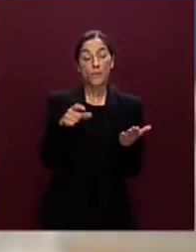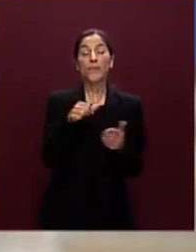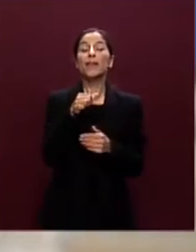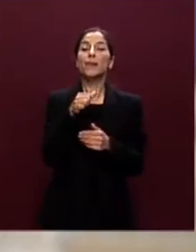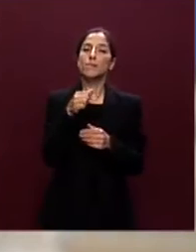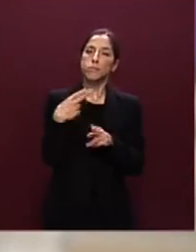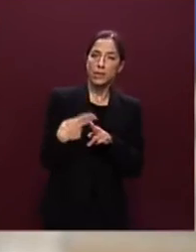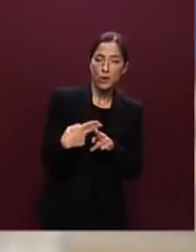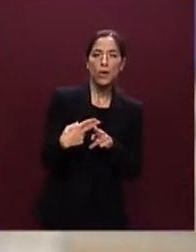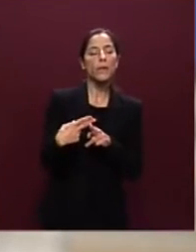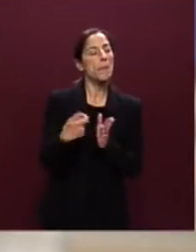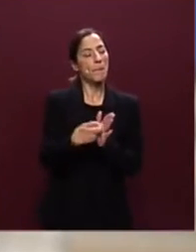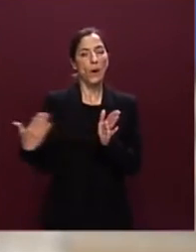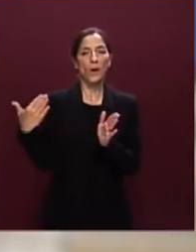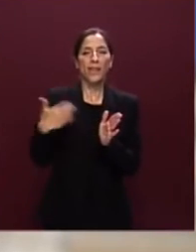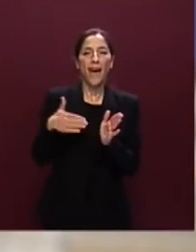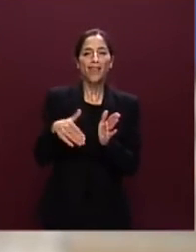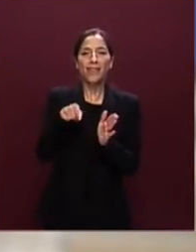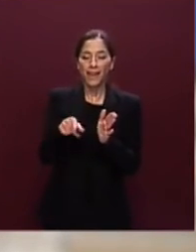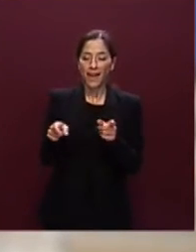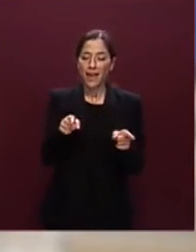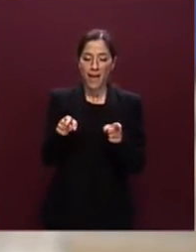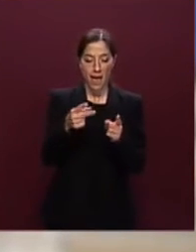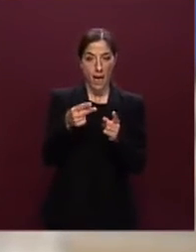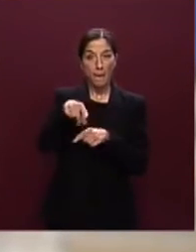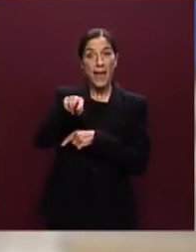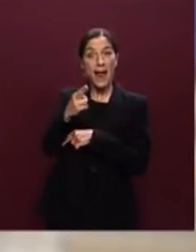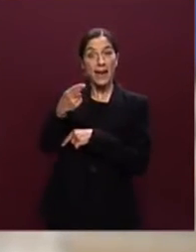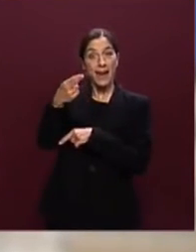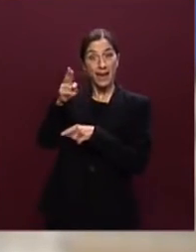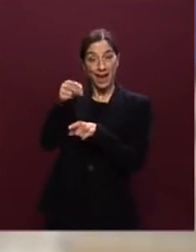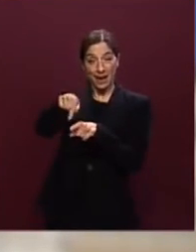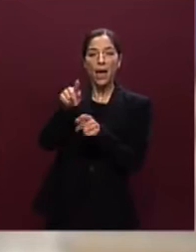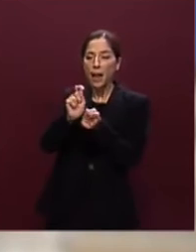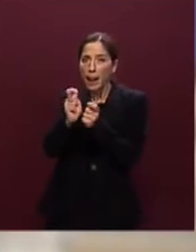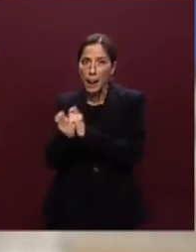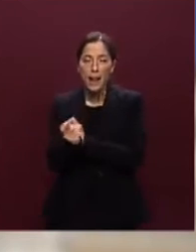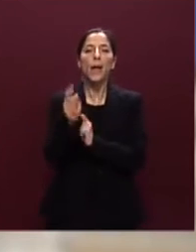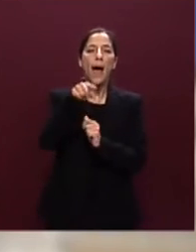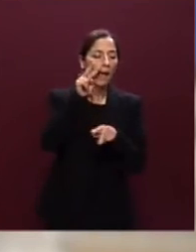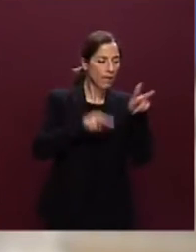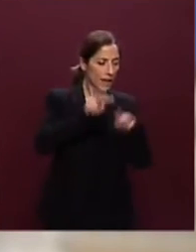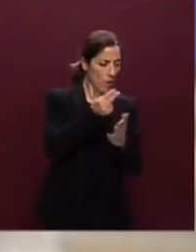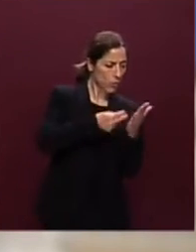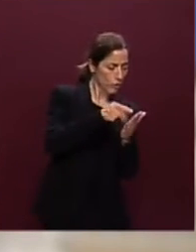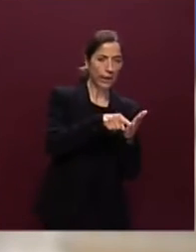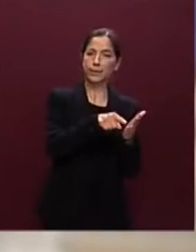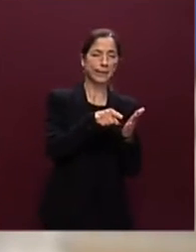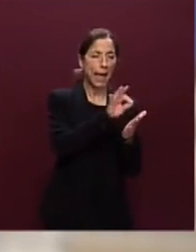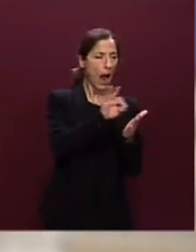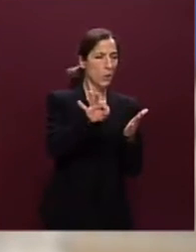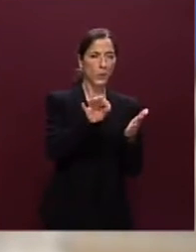fondamentale che sulla fase di rimodulazione del PNRR sulla verifica dei progetti che dovessero non completare la loro